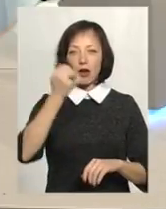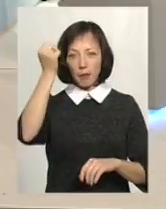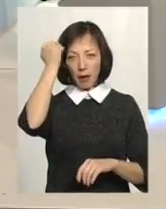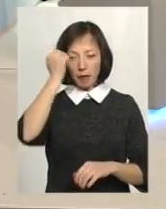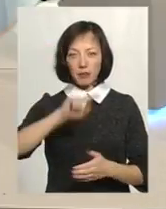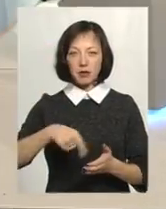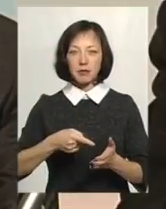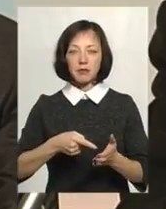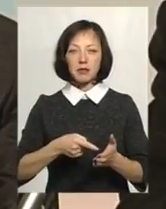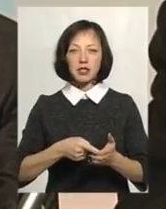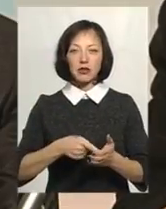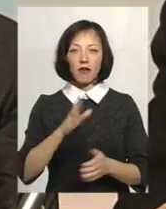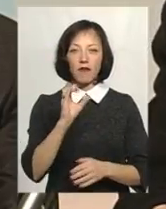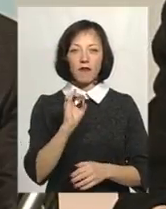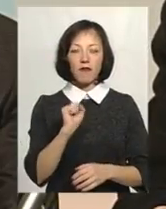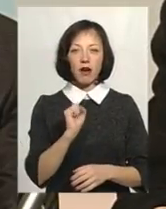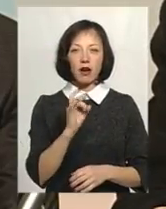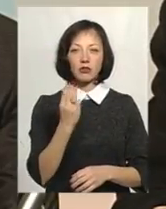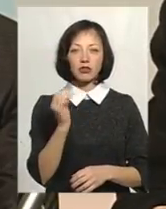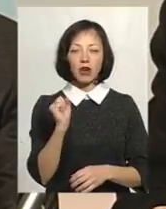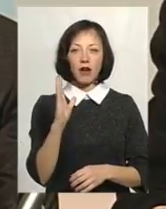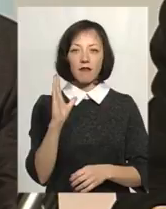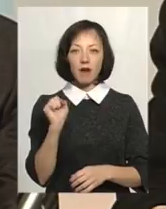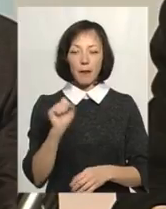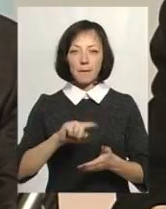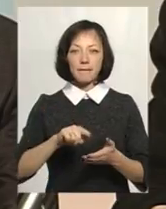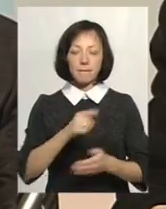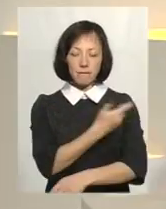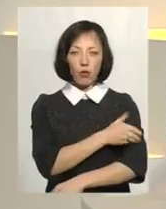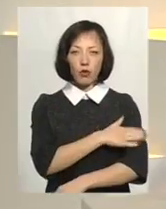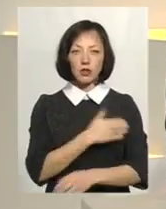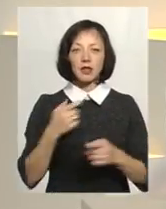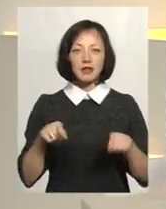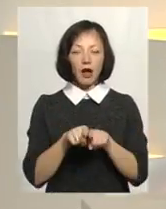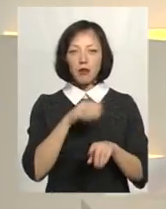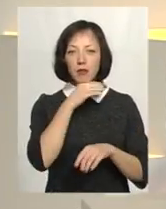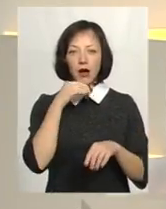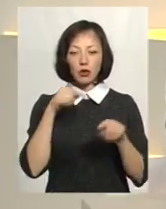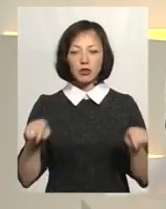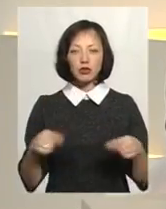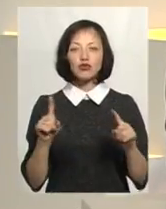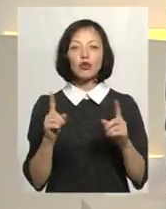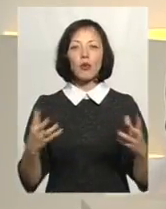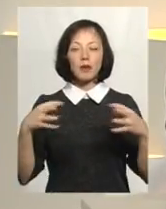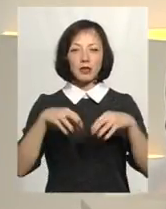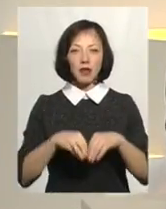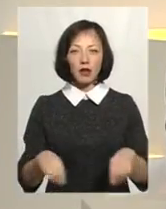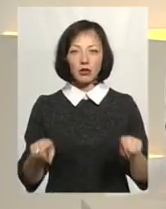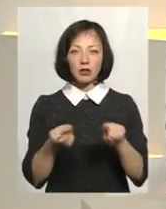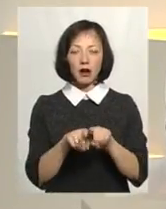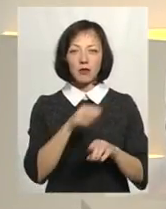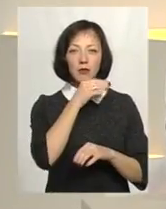Варшава, Республіка Польща. Франці Карлович, так багато організаторів, що їх об'єднало так